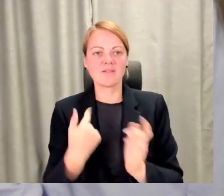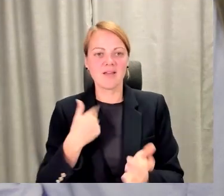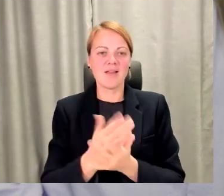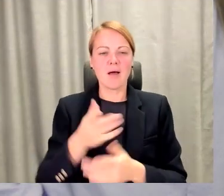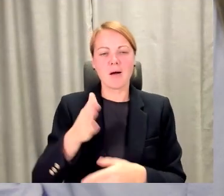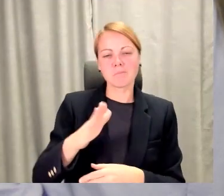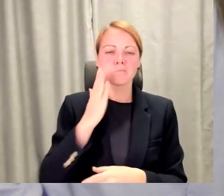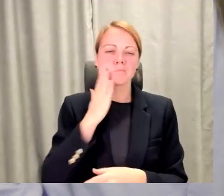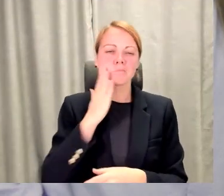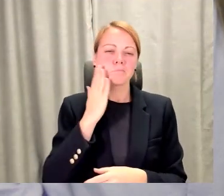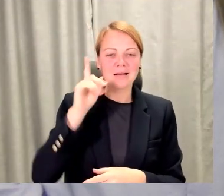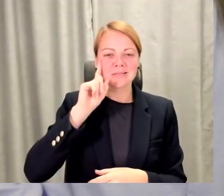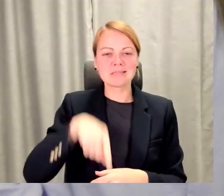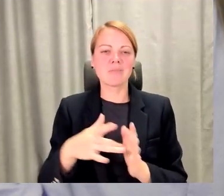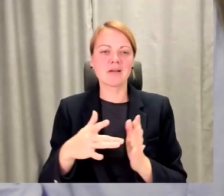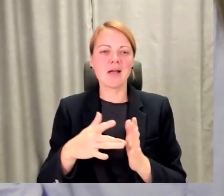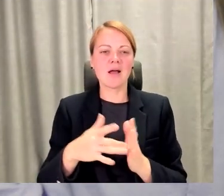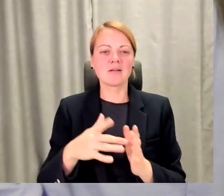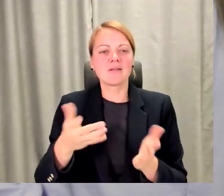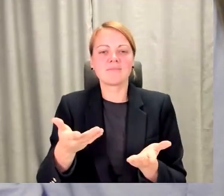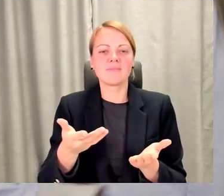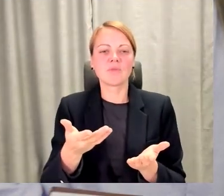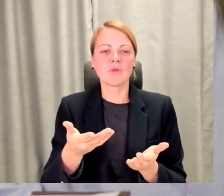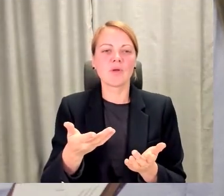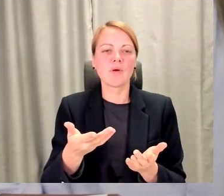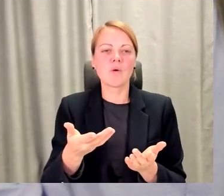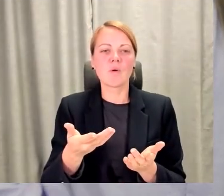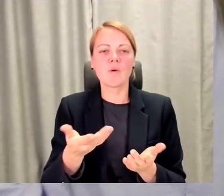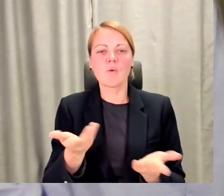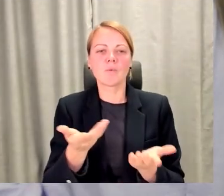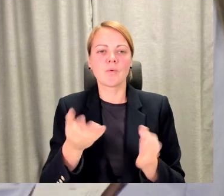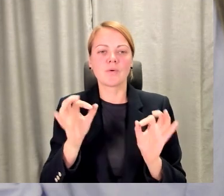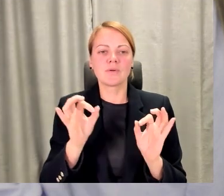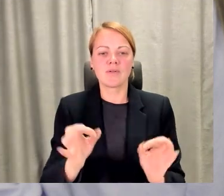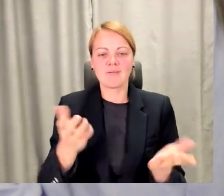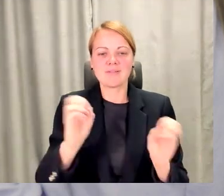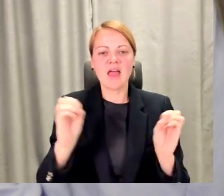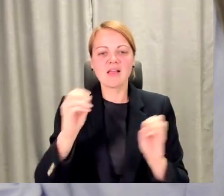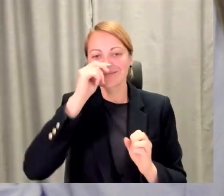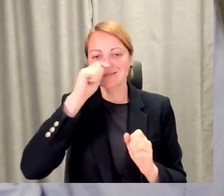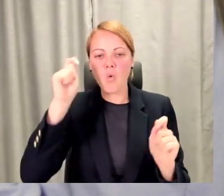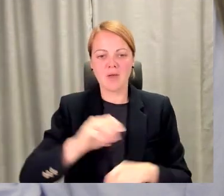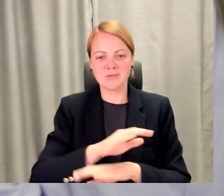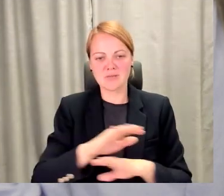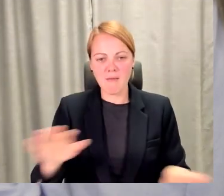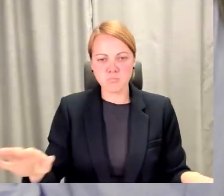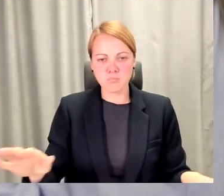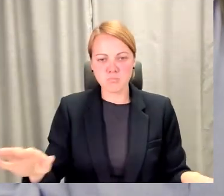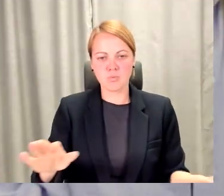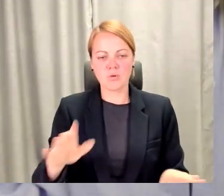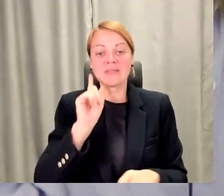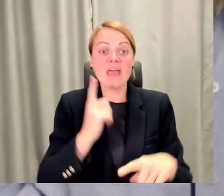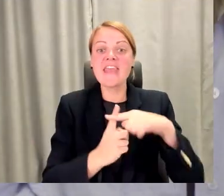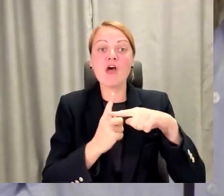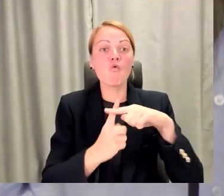Manuprāt, arī jau īsti nav, ko jūs jau jebkurā gadījumā neko nezaudēsiet. Neko! Jūs tikai iegūsiet. Bet jūs sliktā gadījumā,